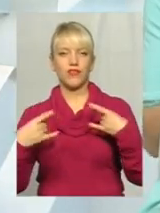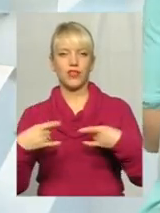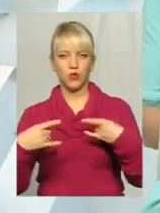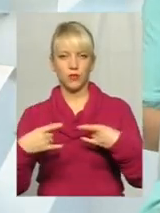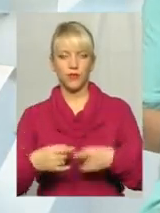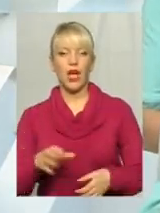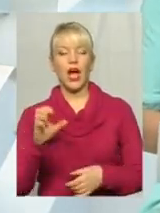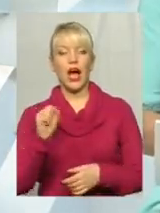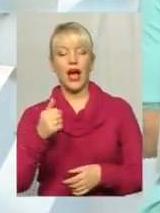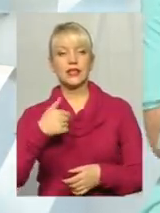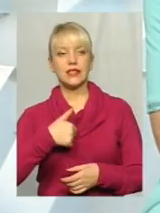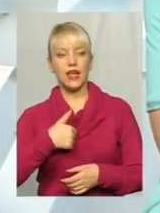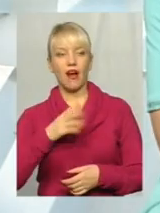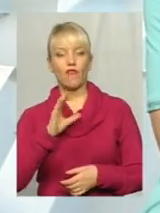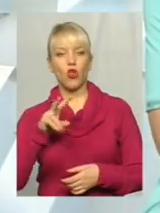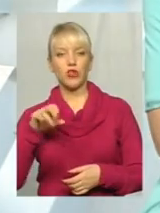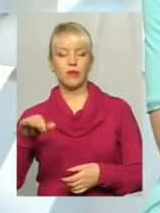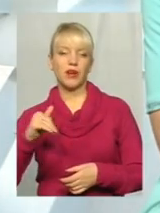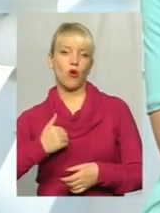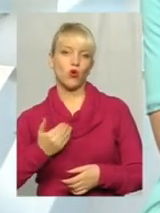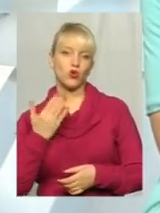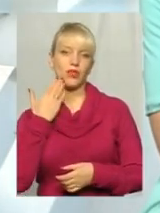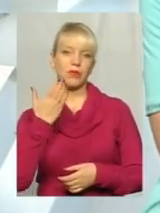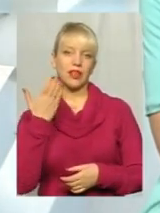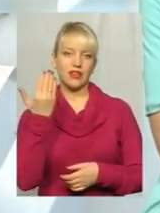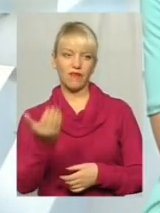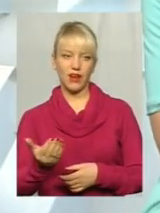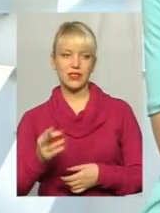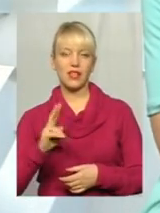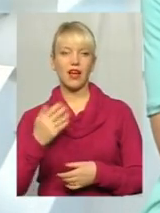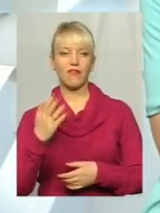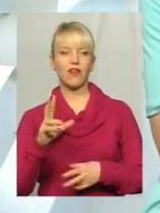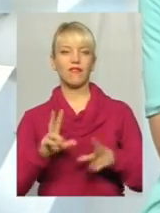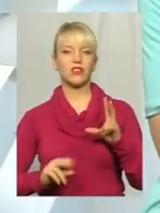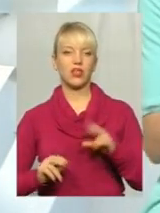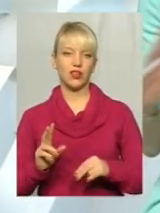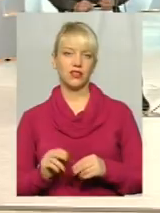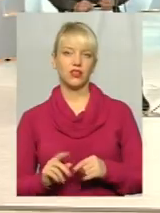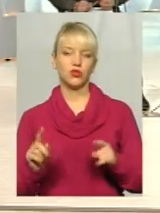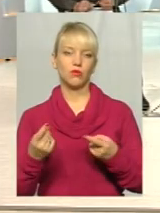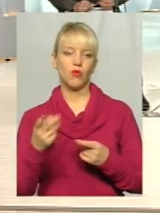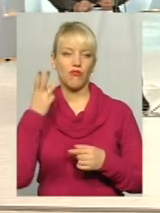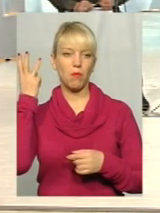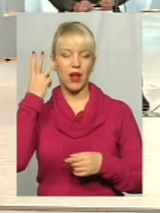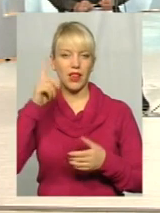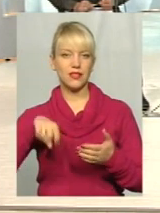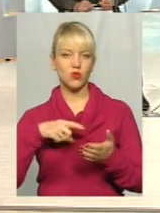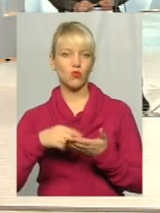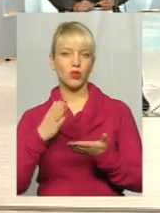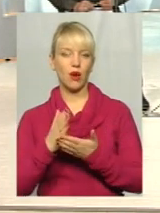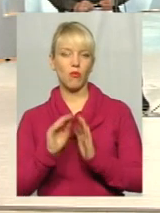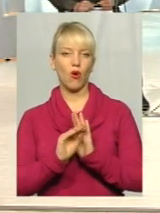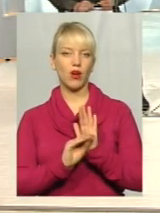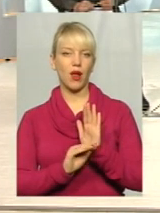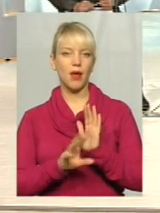я, пане Володимире, хочу запитати вас, як ви вважаєте, чому в Хмельницькому є програма,